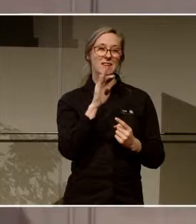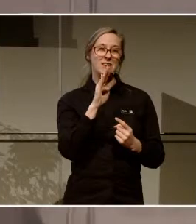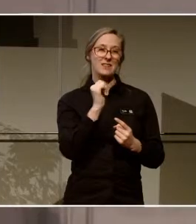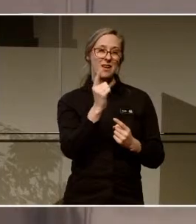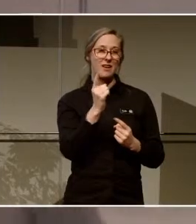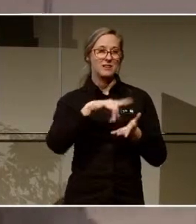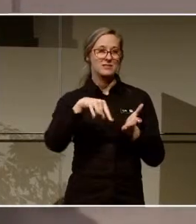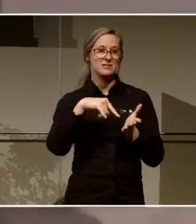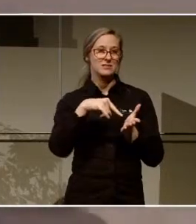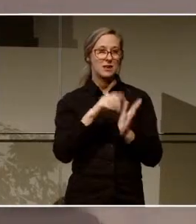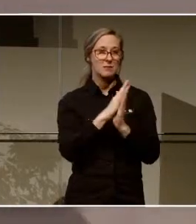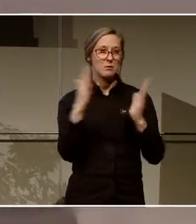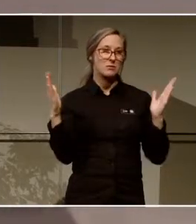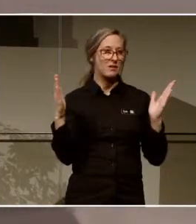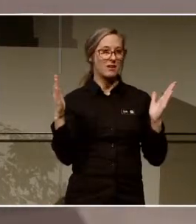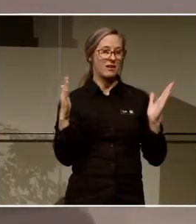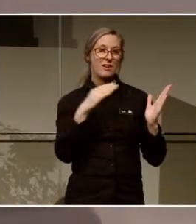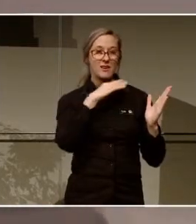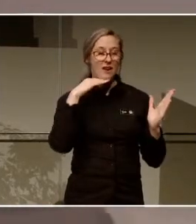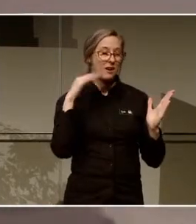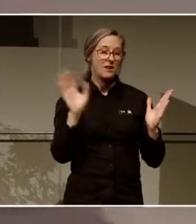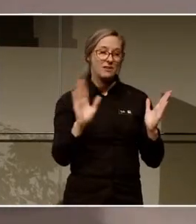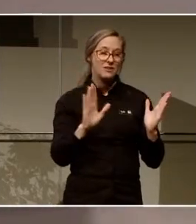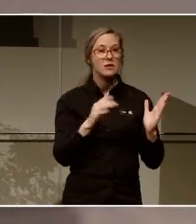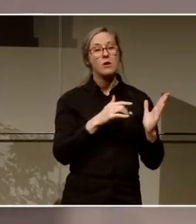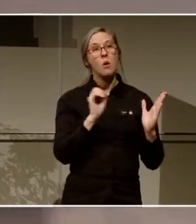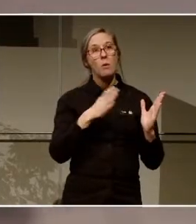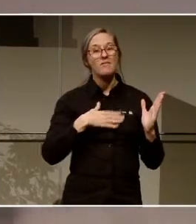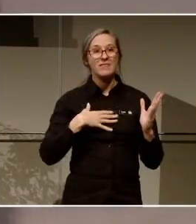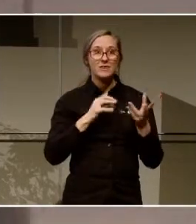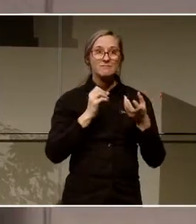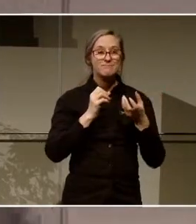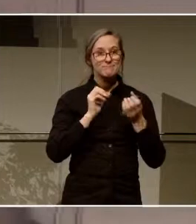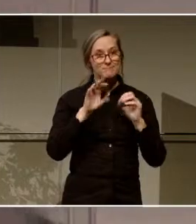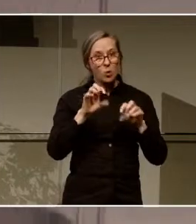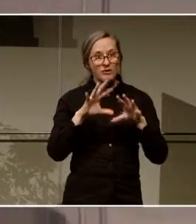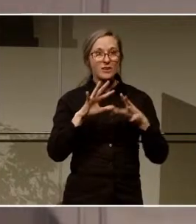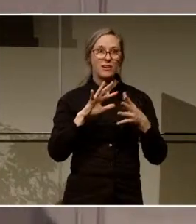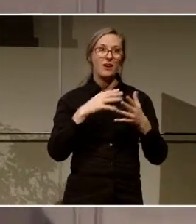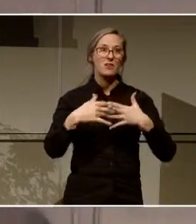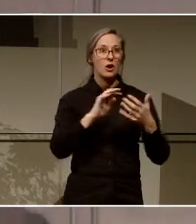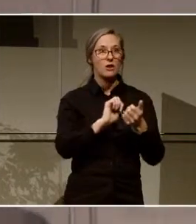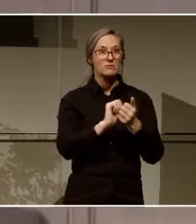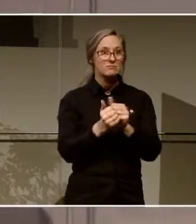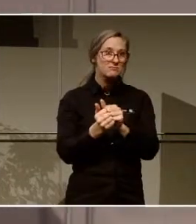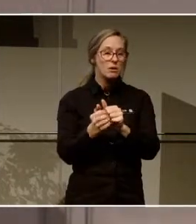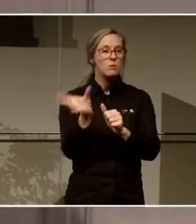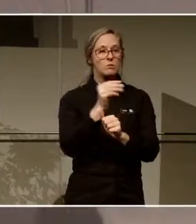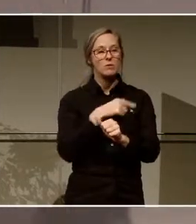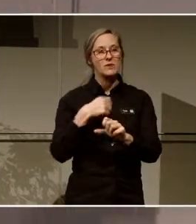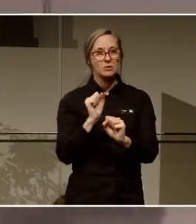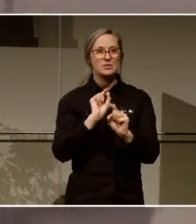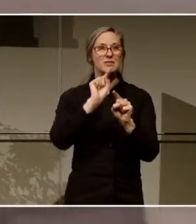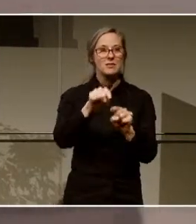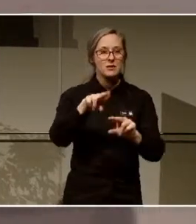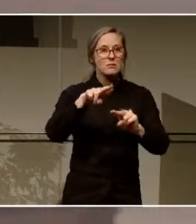kan se att om vi vill göra skillnad så måste vi också röra oss utåt. vara där de som behöver vår hjälp faktiskt